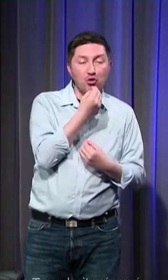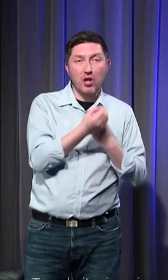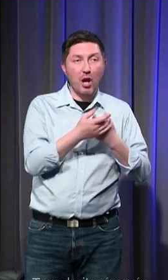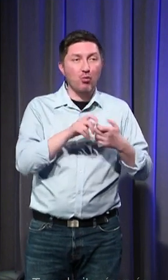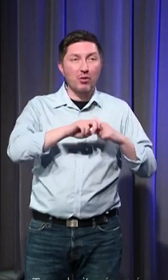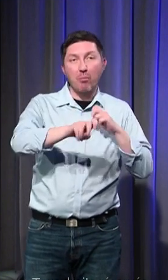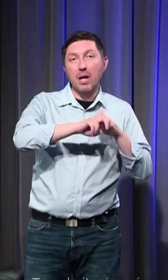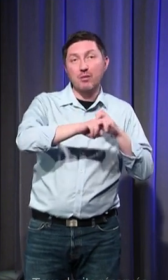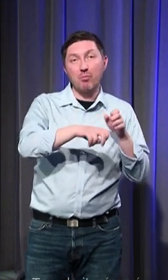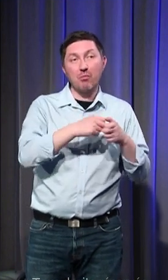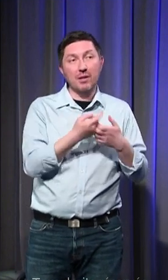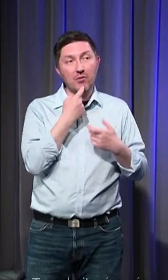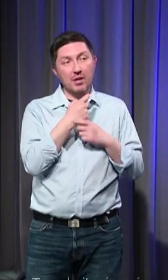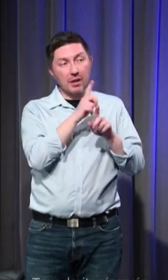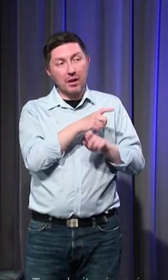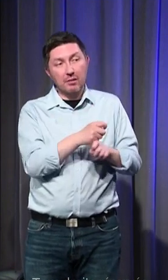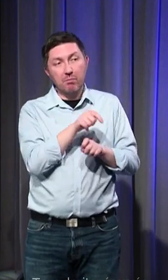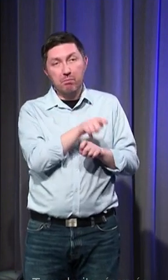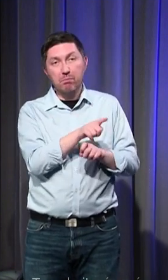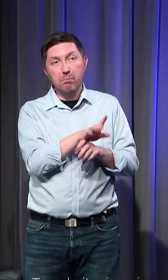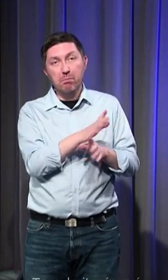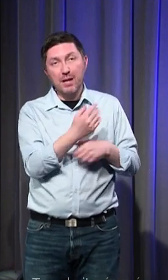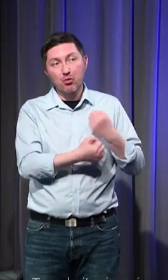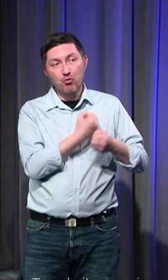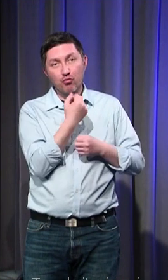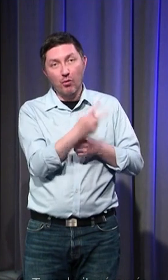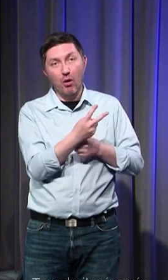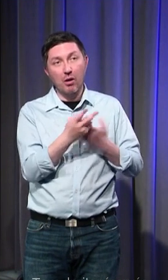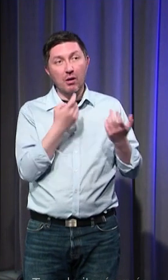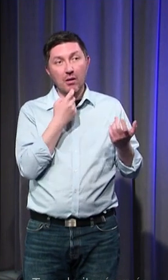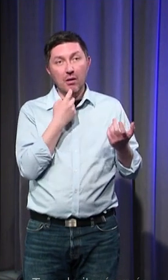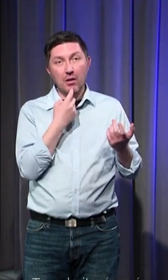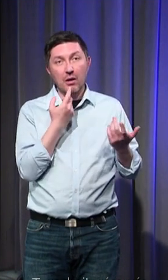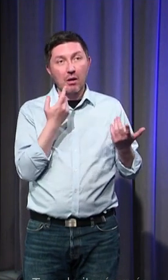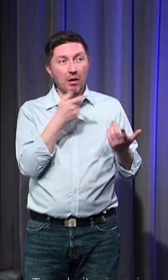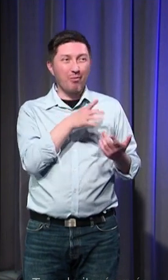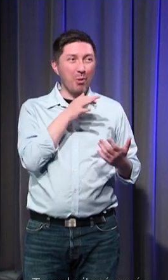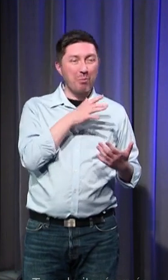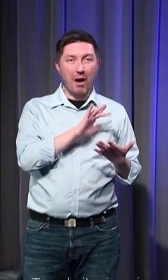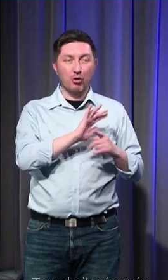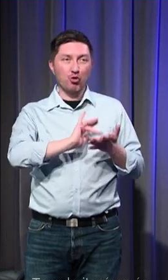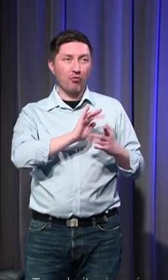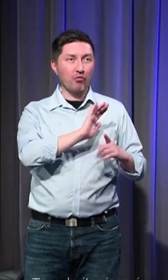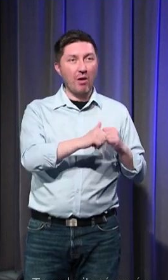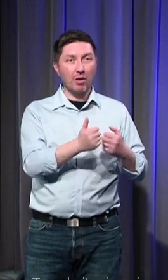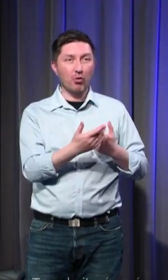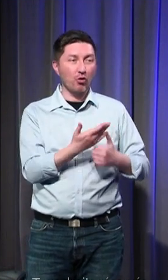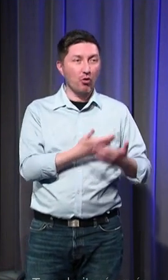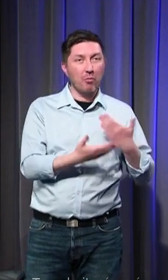souffrance et donc de respecter son temps où il ne va pas pouvoir être totalement opérationnel dans le deuil